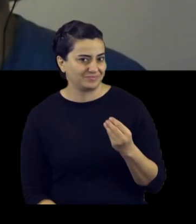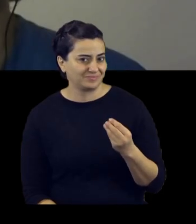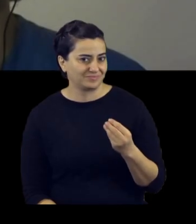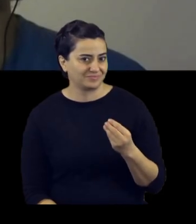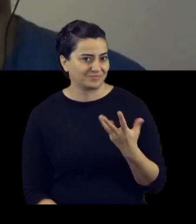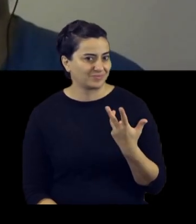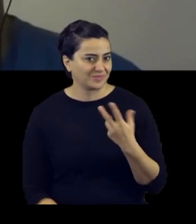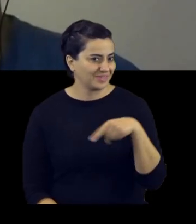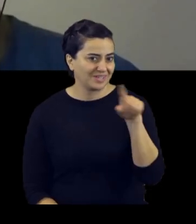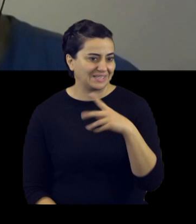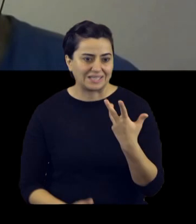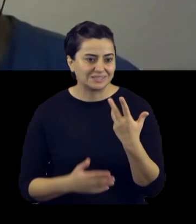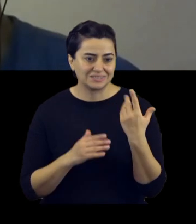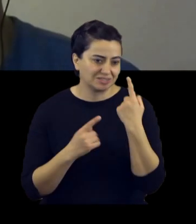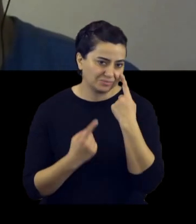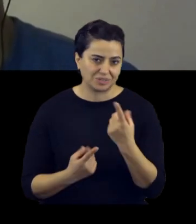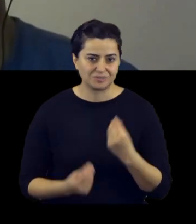Peki tepkiler nasıl oldu?